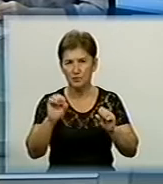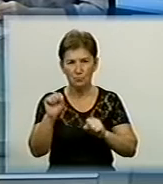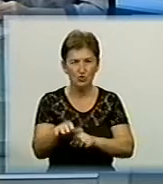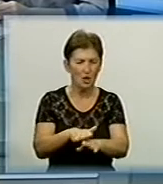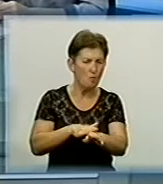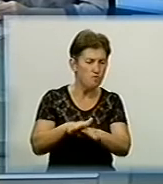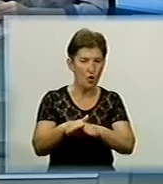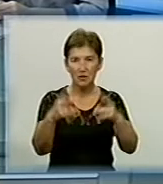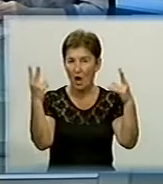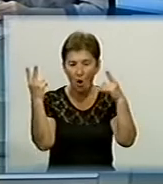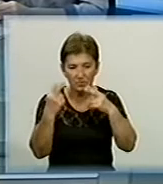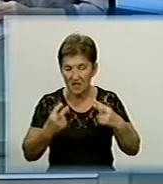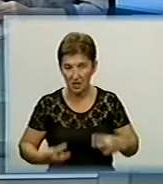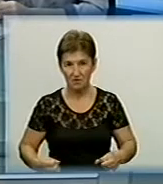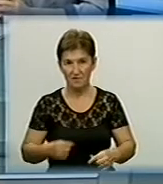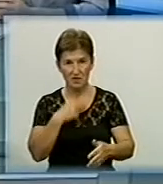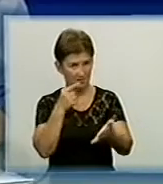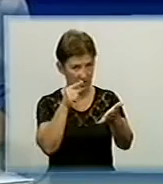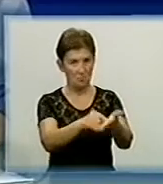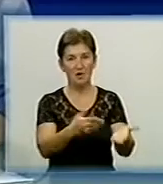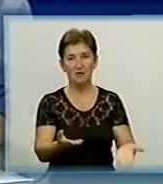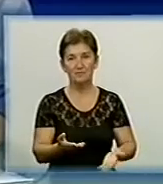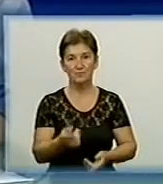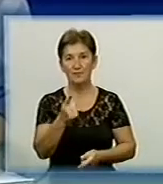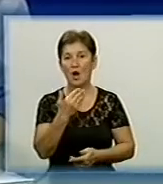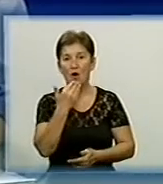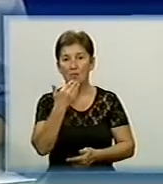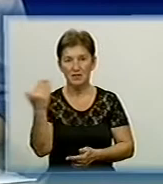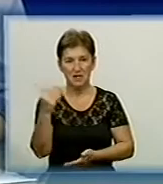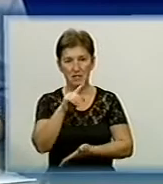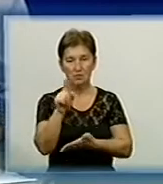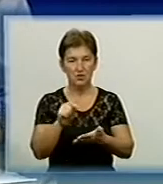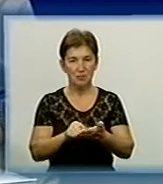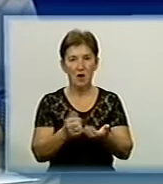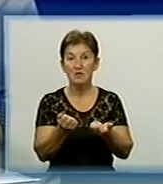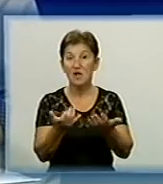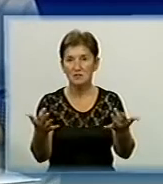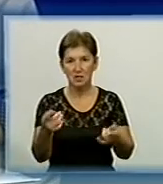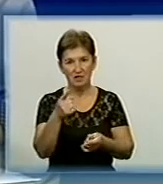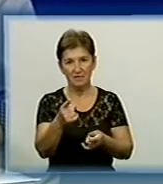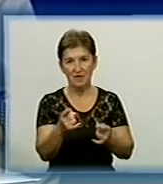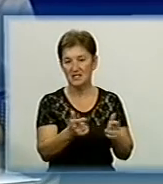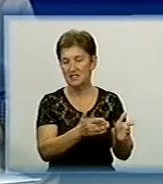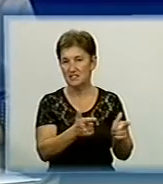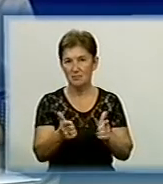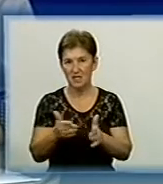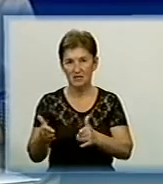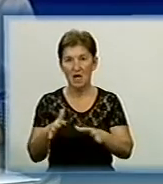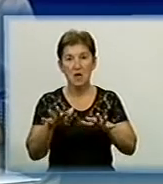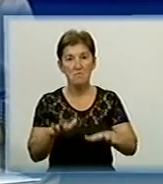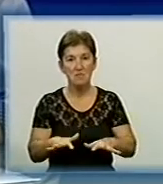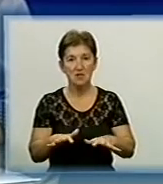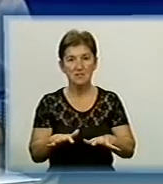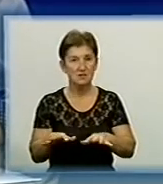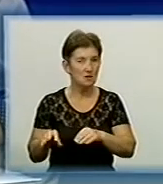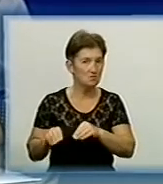ми акцентирували внимание на этом Андрій, ще одне і останнє сьогодні питання Наскільки я знаю Ви збираєтесь змінити місце пребування Для